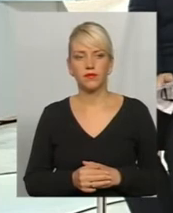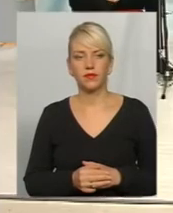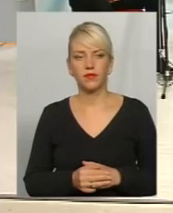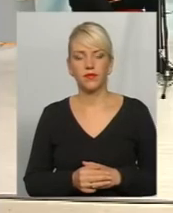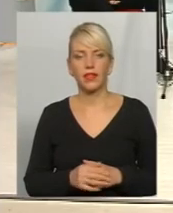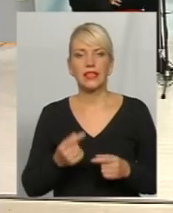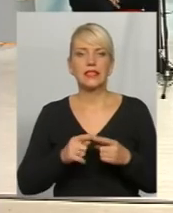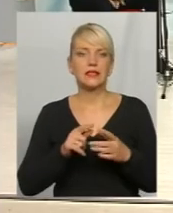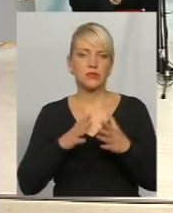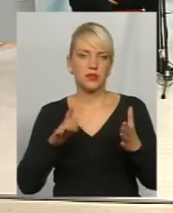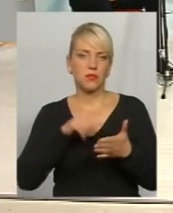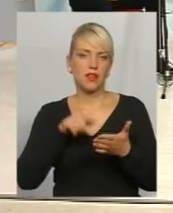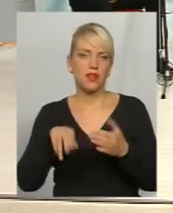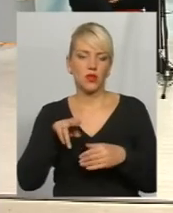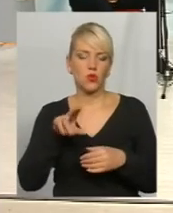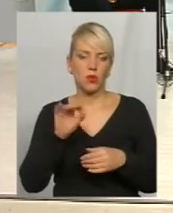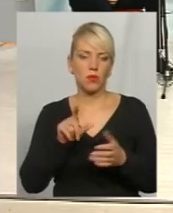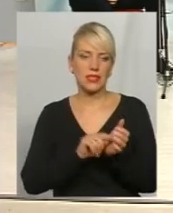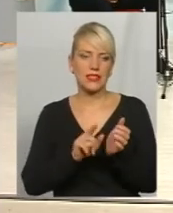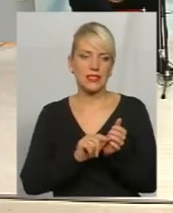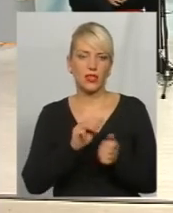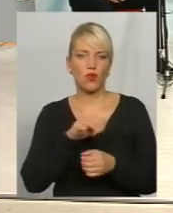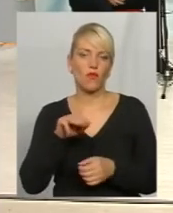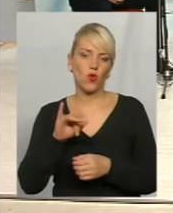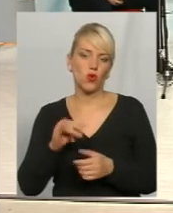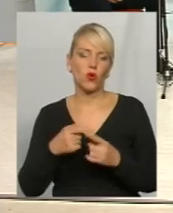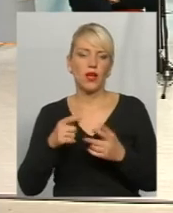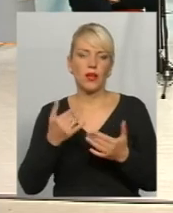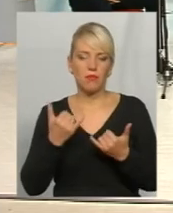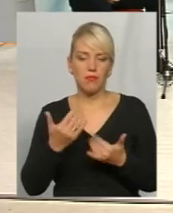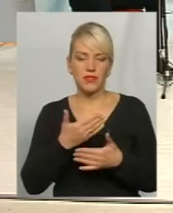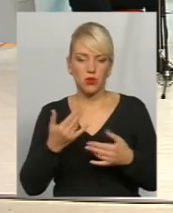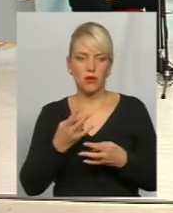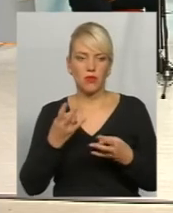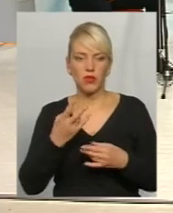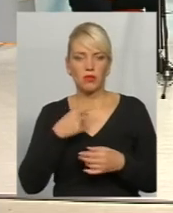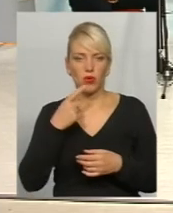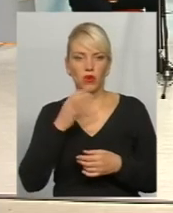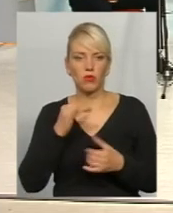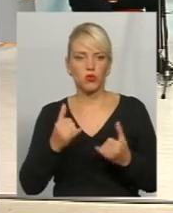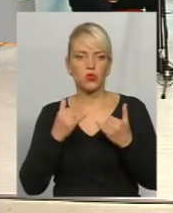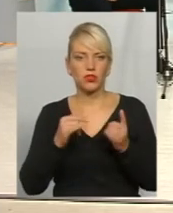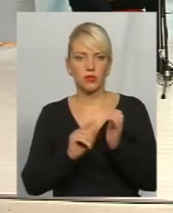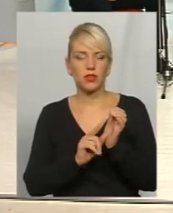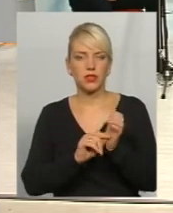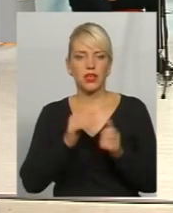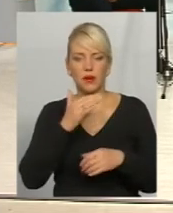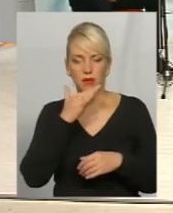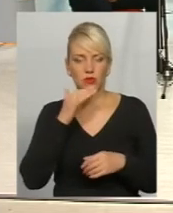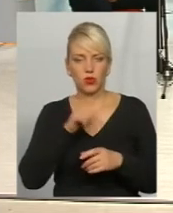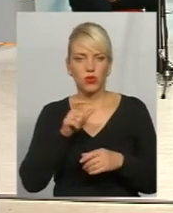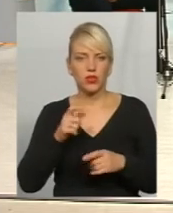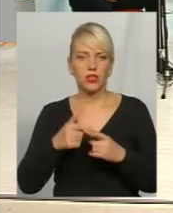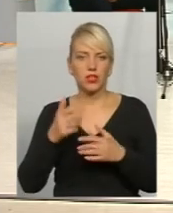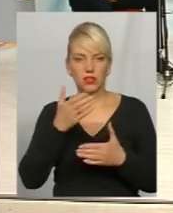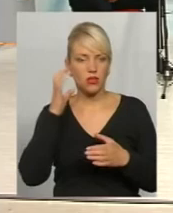пенсійного фону. Ми сьогодні мали саме про це говорити, про осучаснення пенсій, але все ж таки, зараз люди нас слухають і дуже багато задаються